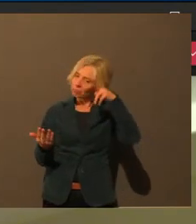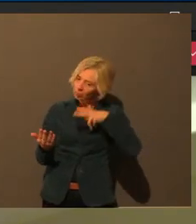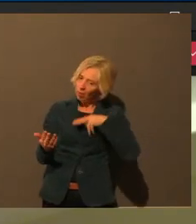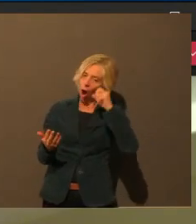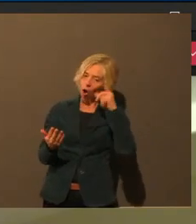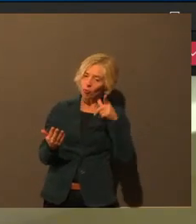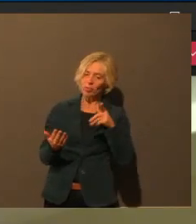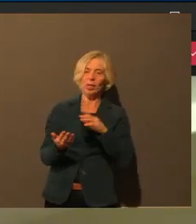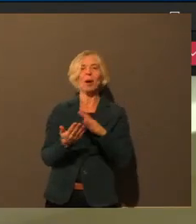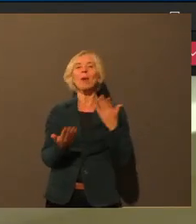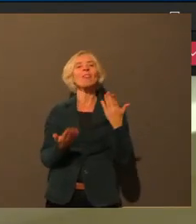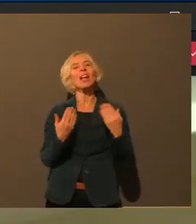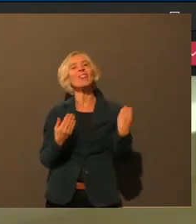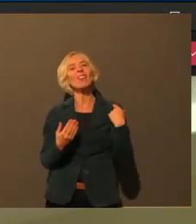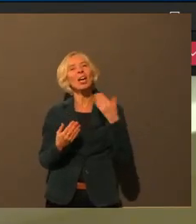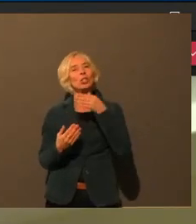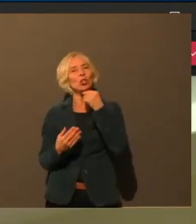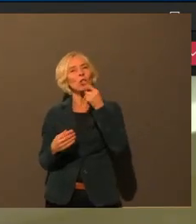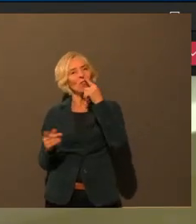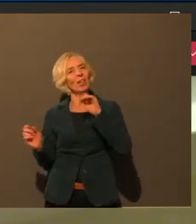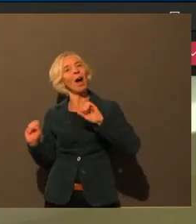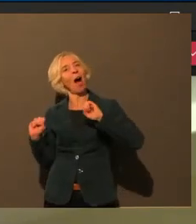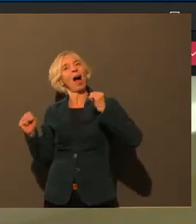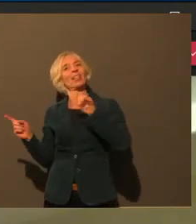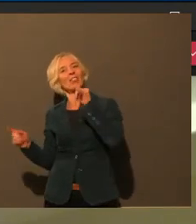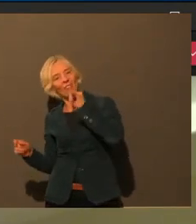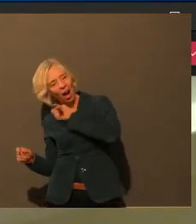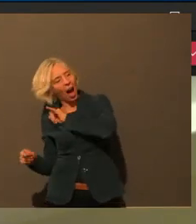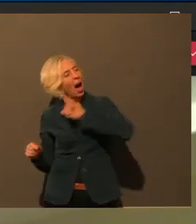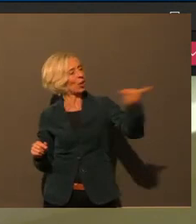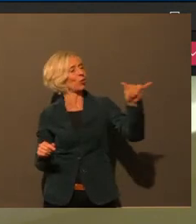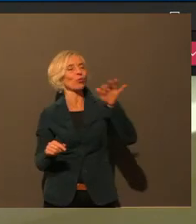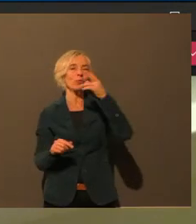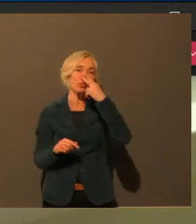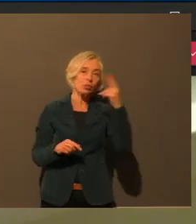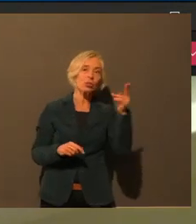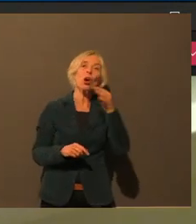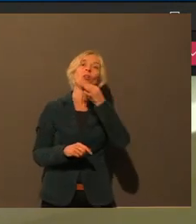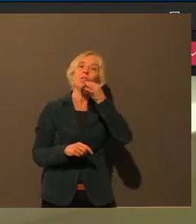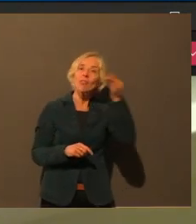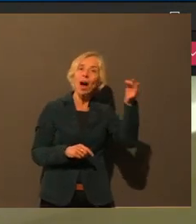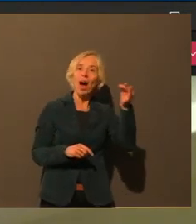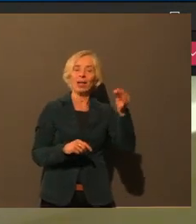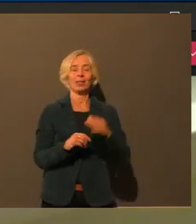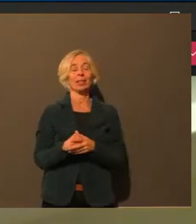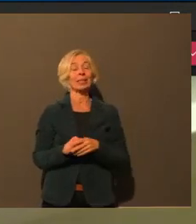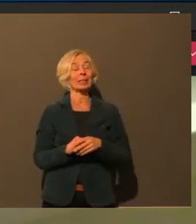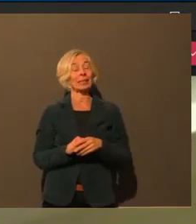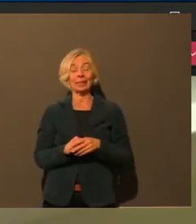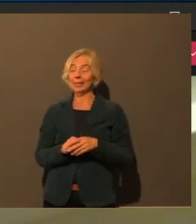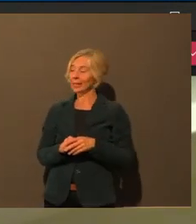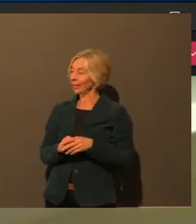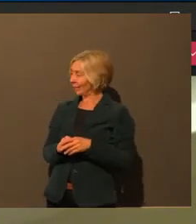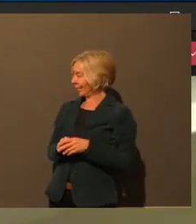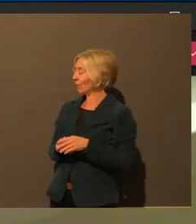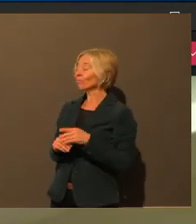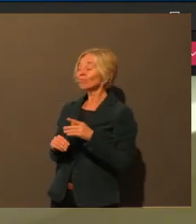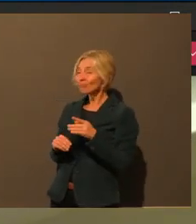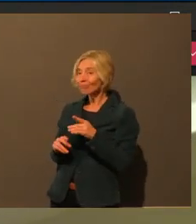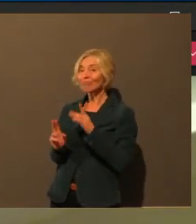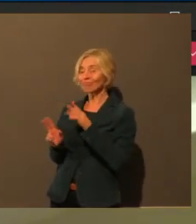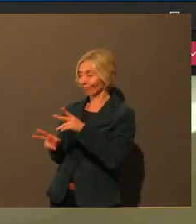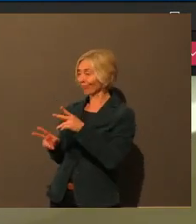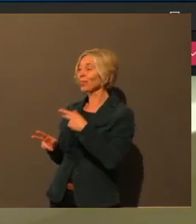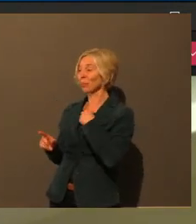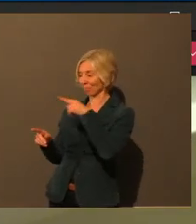alles oder dieses aktive Hilfsangebot, das fände ich eben schön. Das muss ich vielleicht mal ganz kurz den Herrn Dr. Wiedmer fragen, den